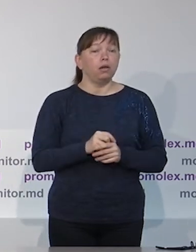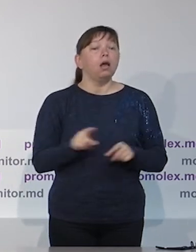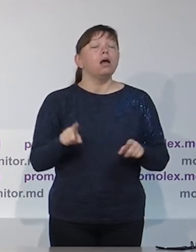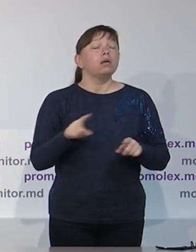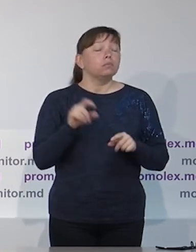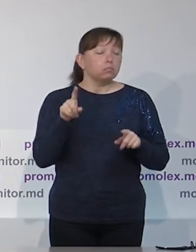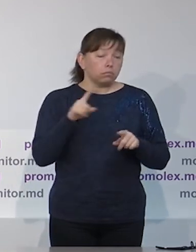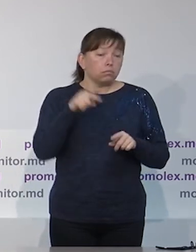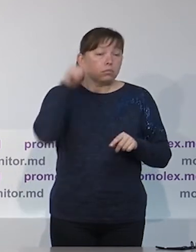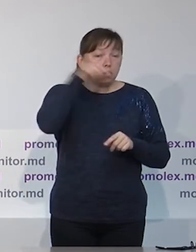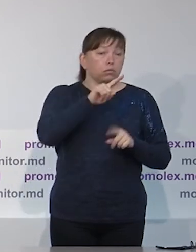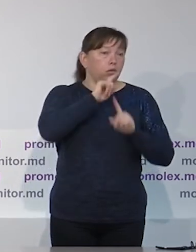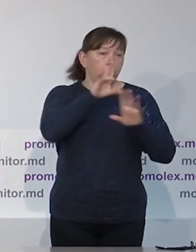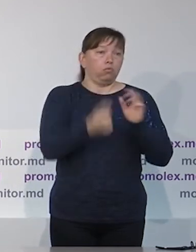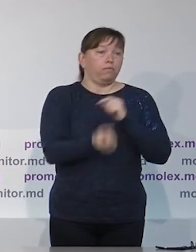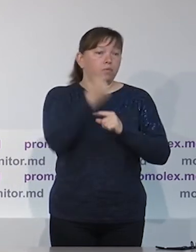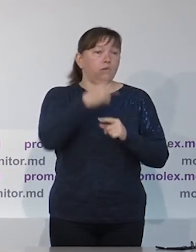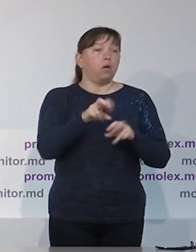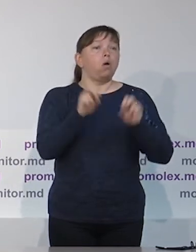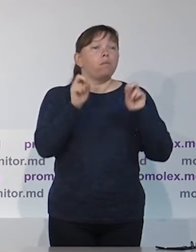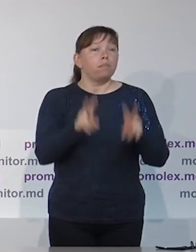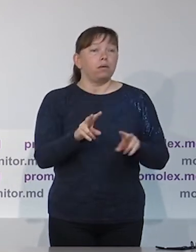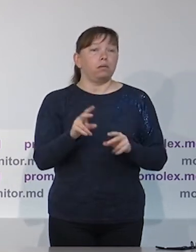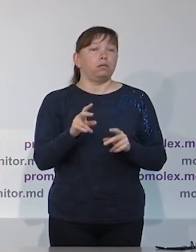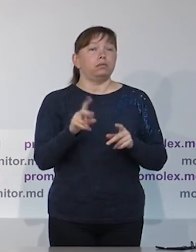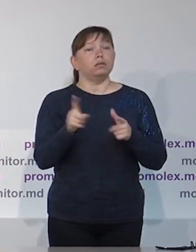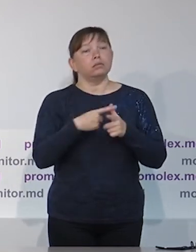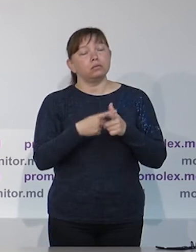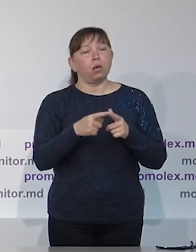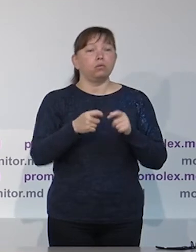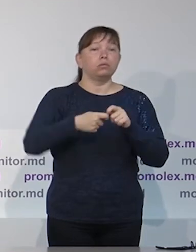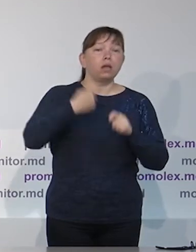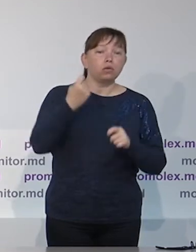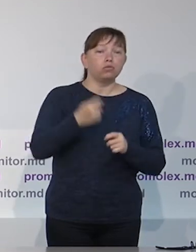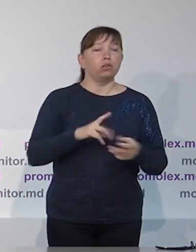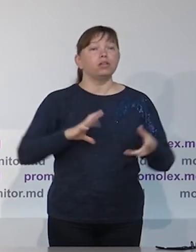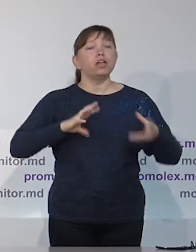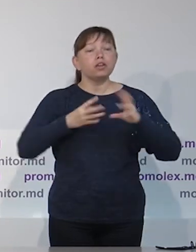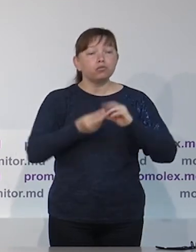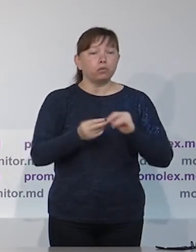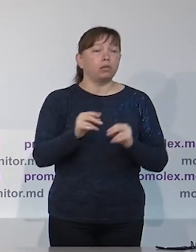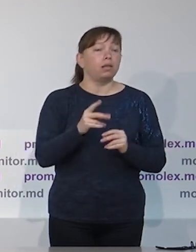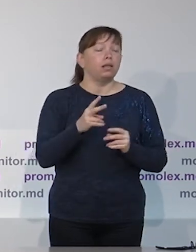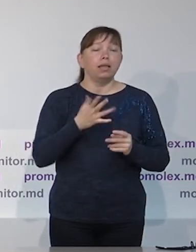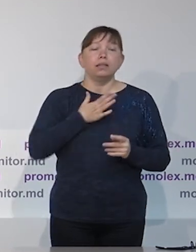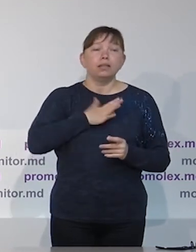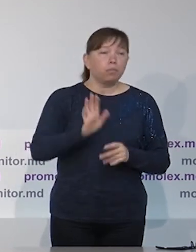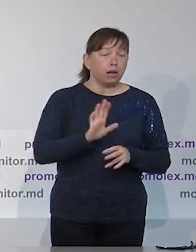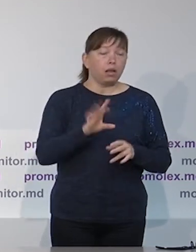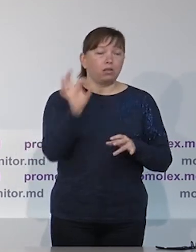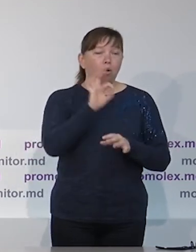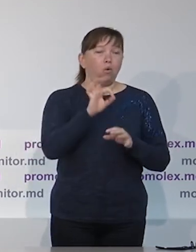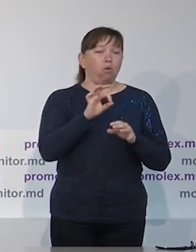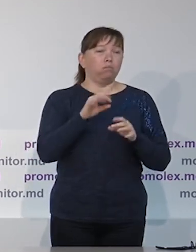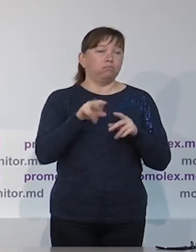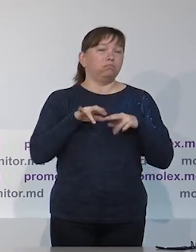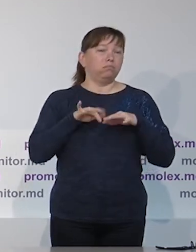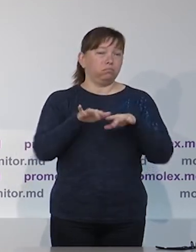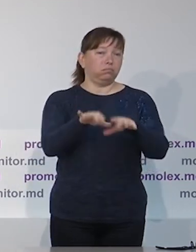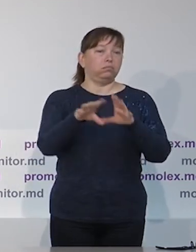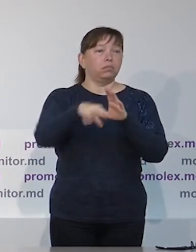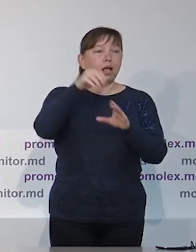обязательства по полному финансированию выборов, потому что иначе могут быть риски и